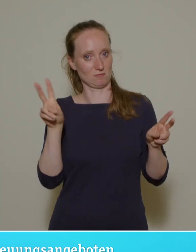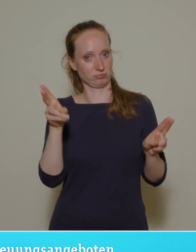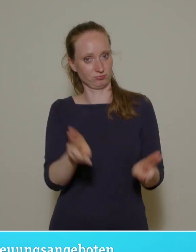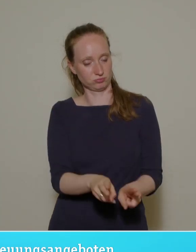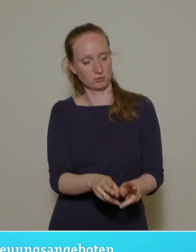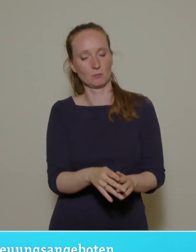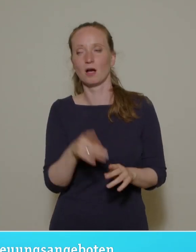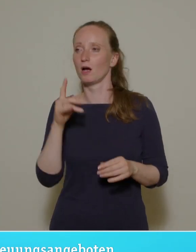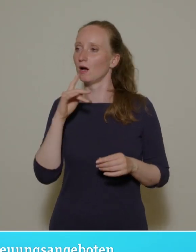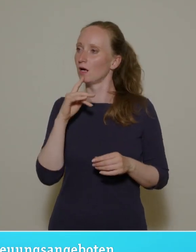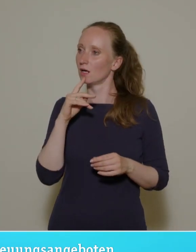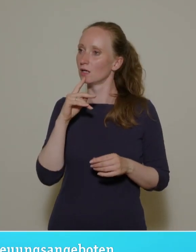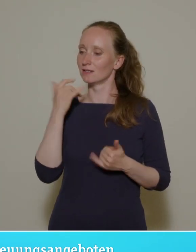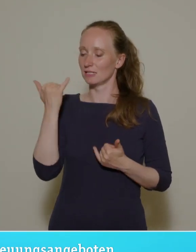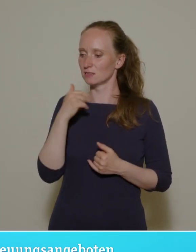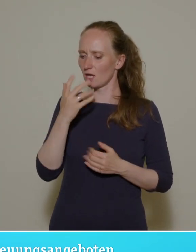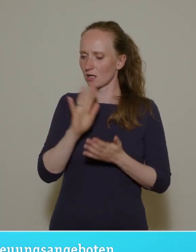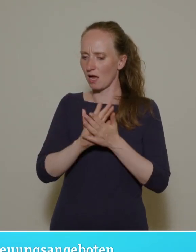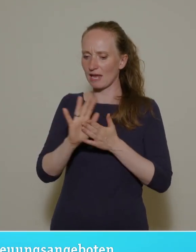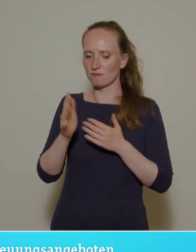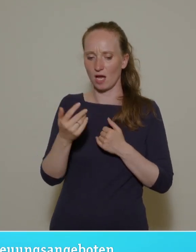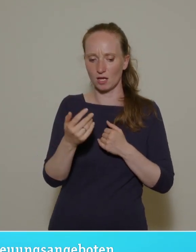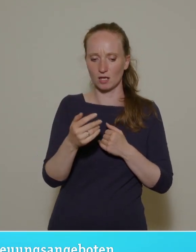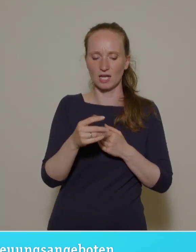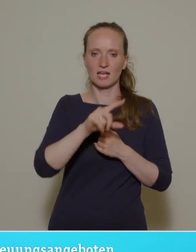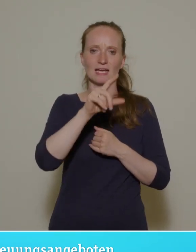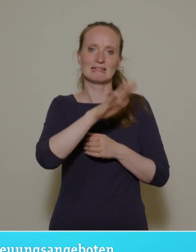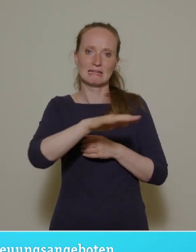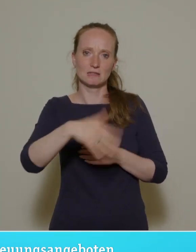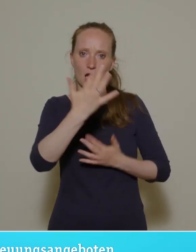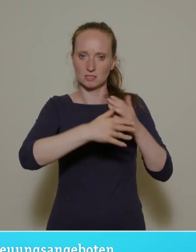haben jetzt weniger Kinder, vielleicht können wir ja mehr Leistung erbringen.